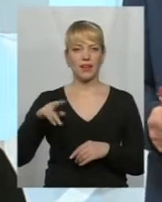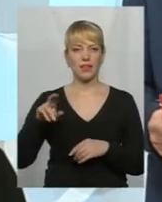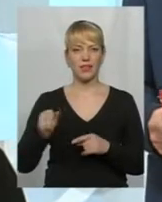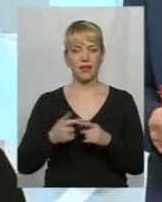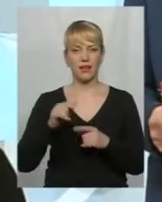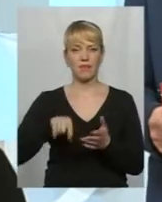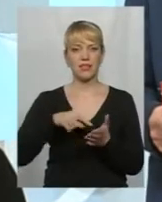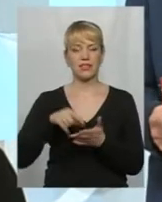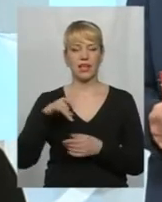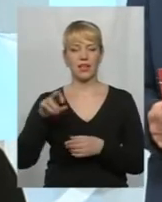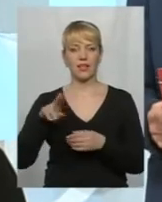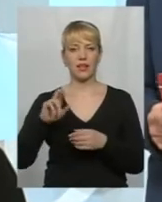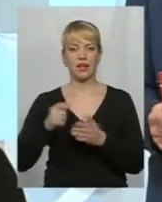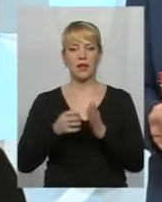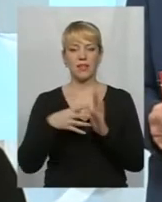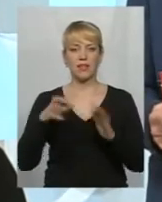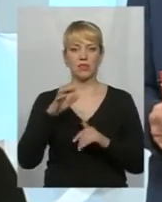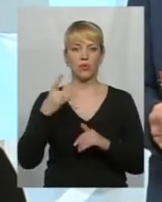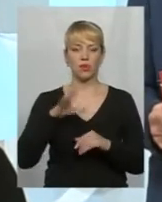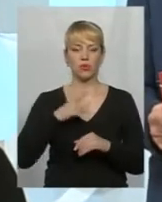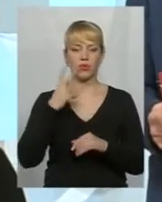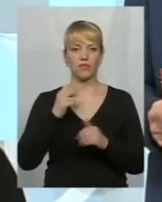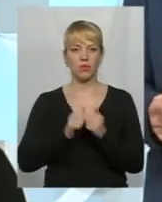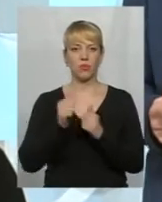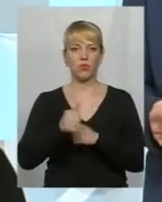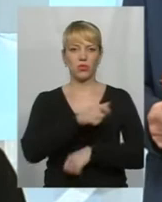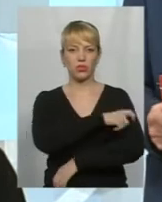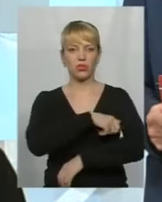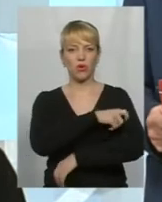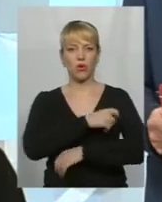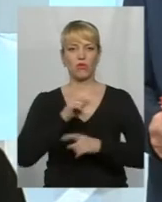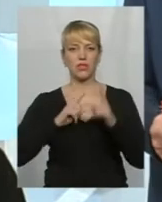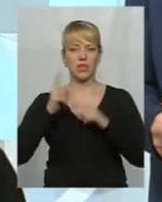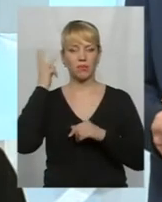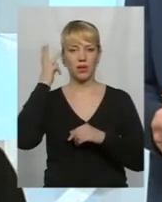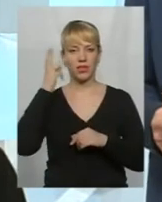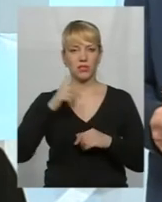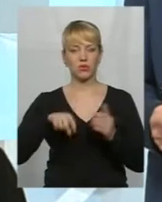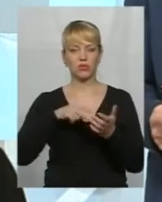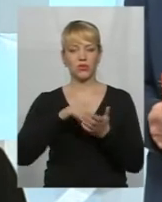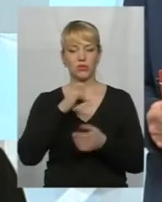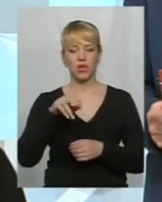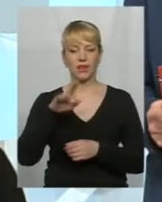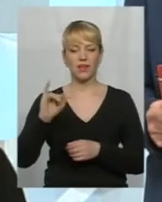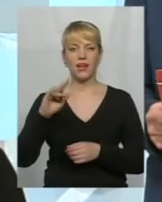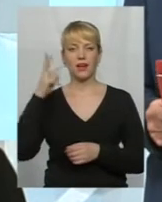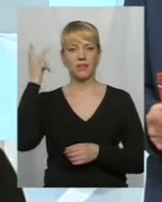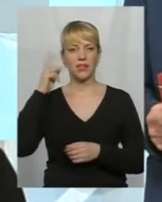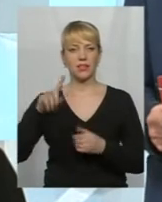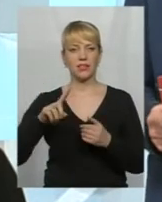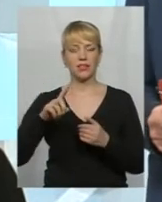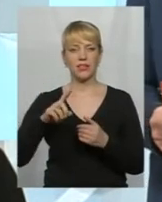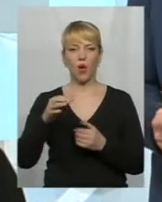15 березня вже відбулися одразу дві позачергових сесії Хмельницької міської ради та обласної ради. Ну і наслідком цього стало два